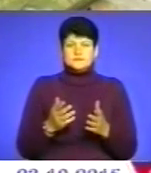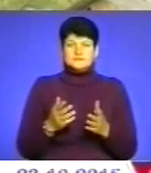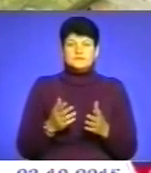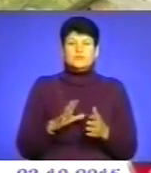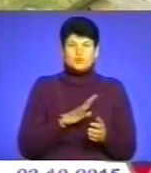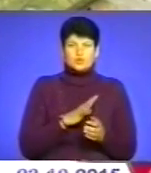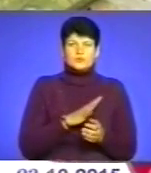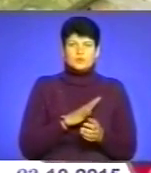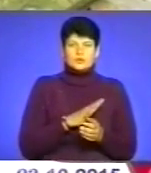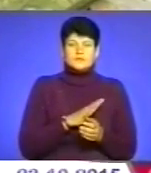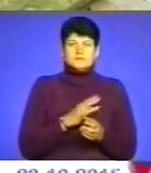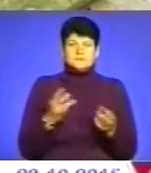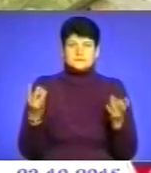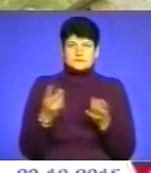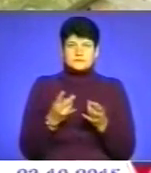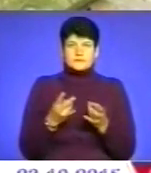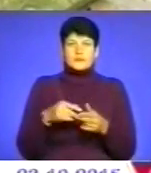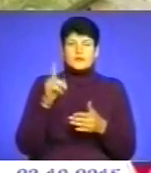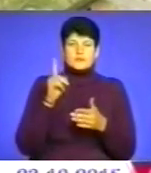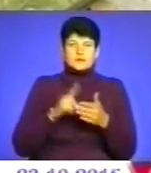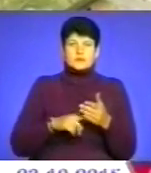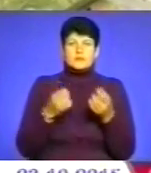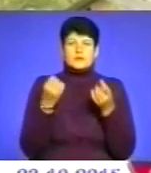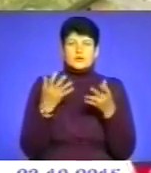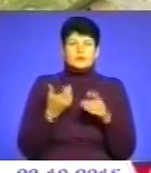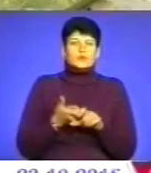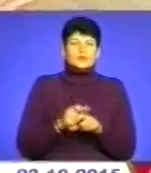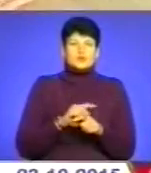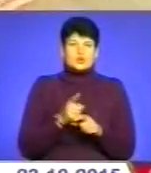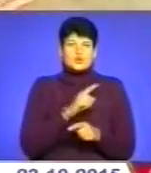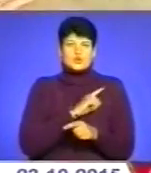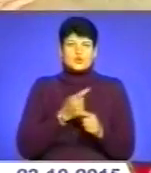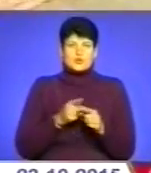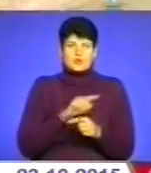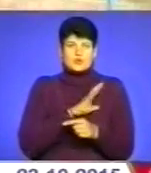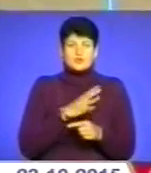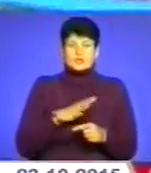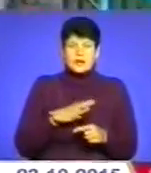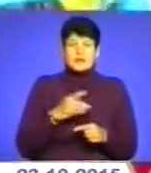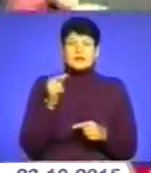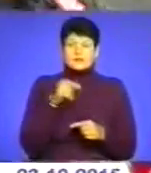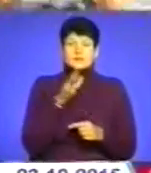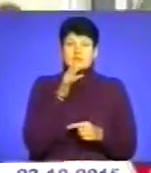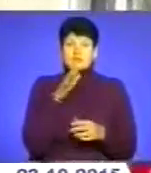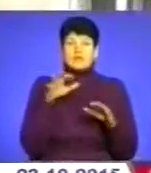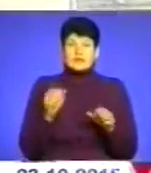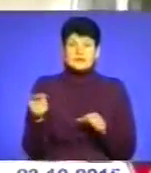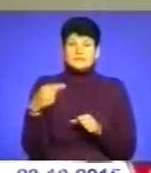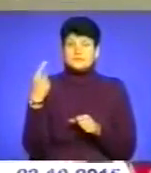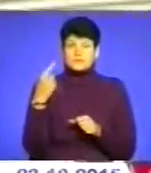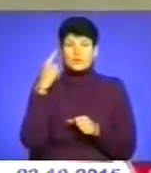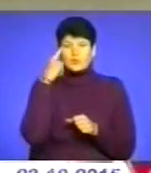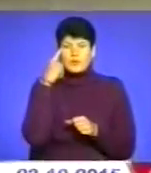було. Було, треба. І повірте, що просто-напросто ми дуже цього чекали. А тим часом влада Тернопільщини думає, як